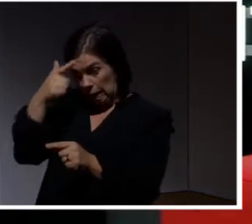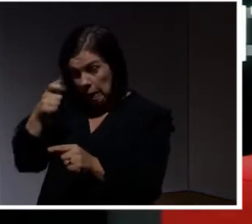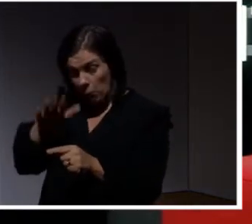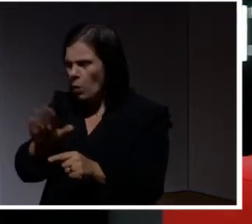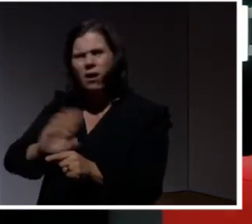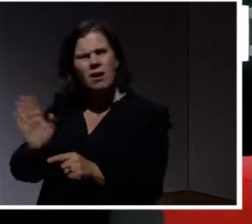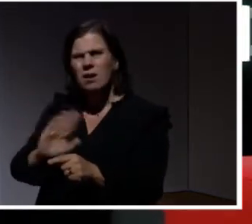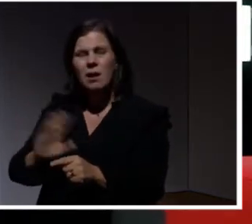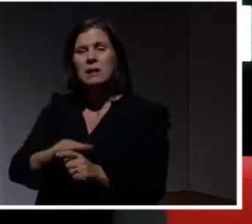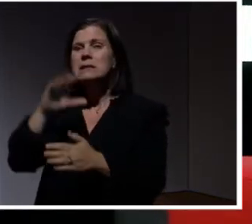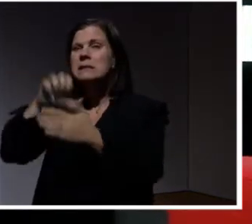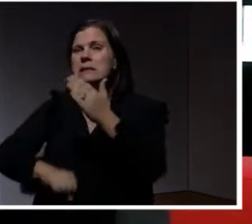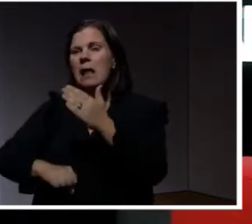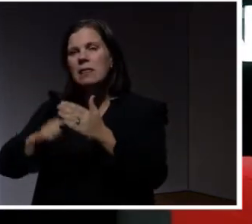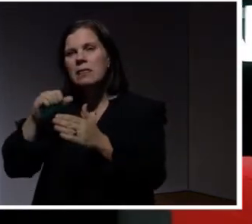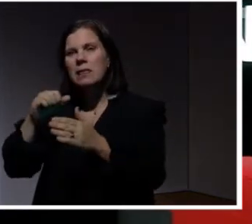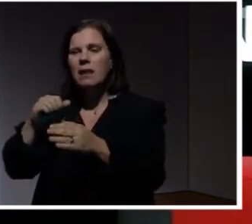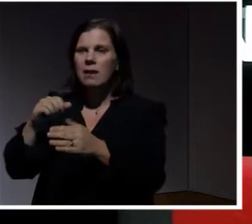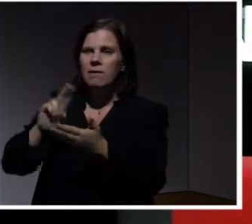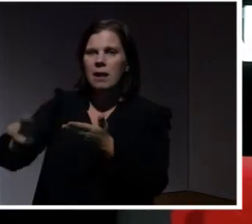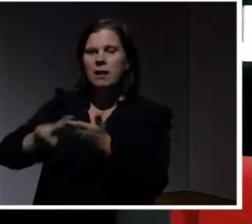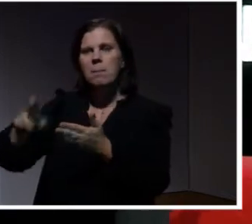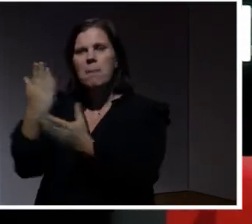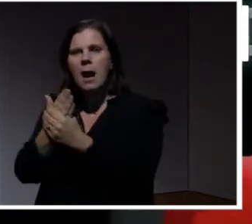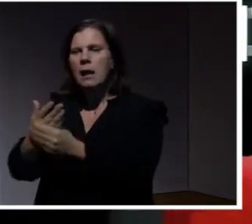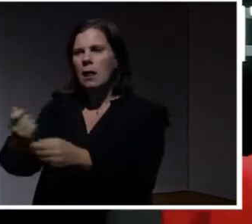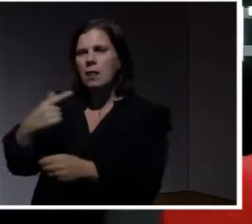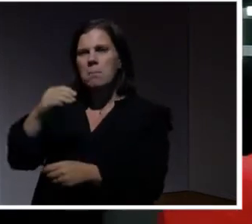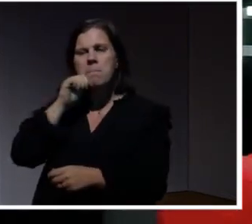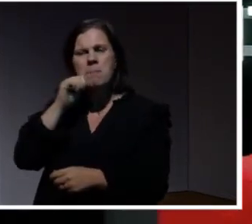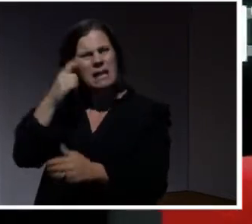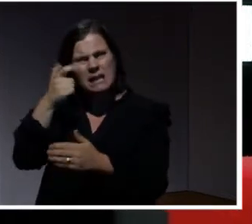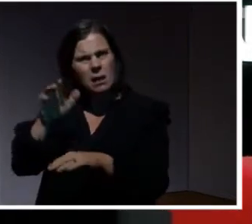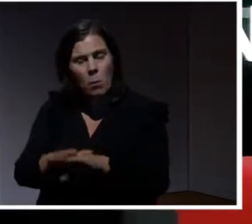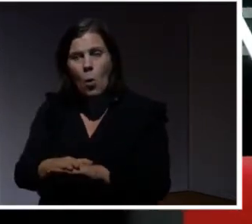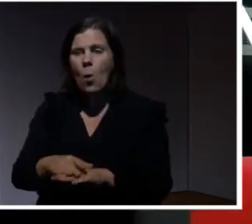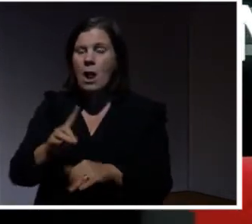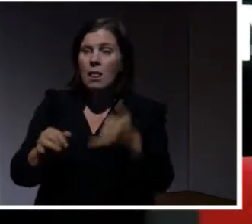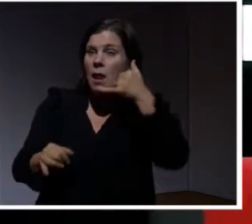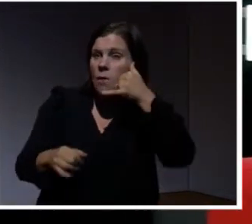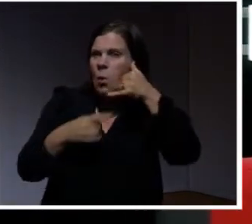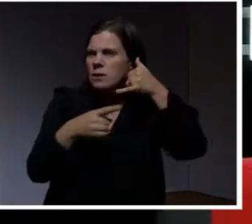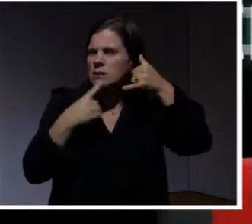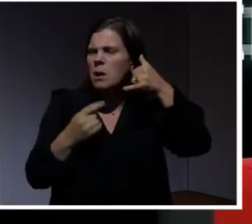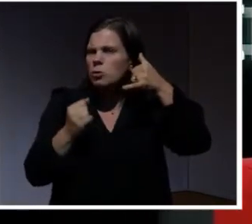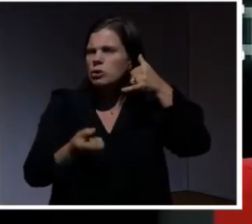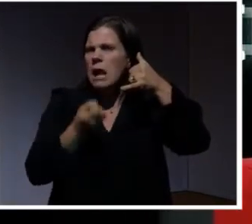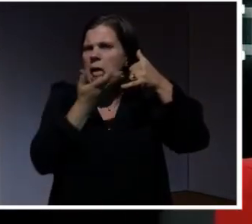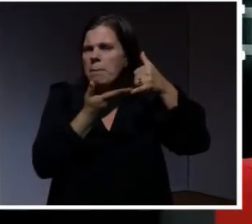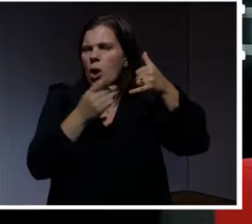Lita inte från mejlet från Skatteverket eller banken. Lita inte på den här vänliga rösten i telefonen som vill att du ska lämna ifrån dig ditt lösenord.